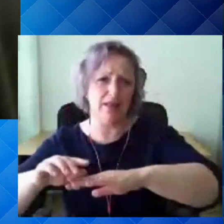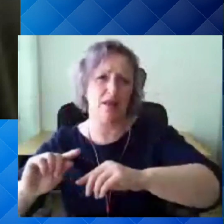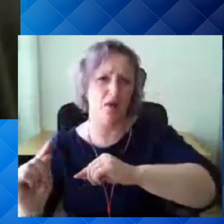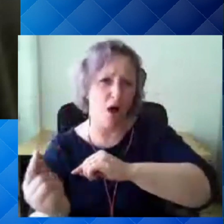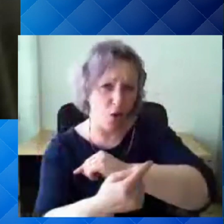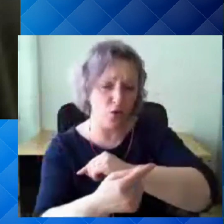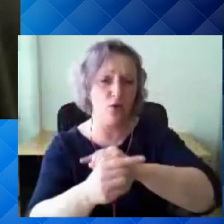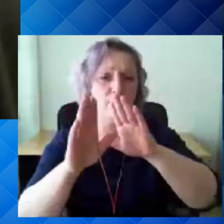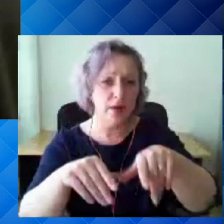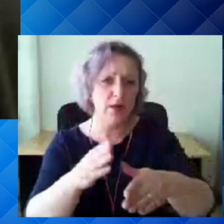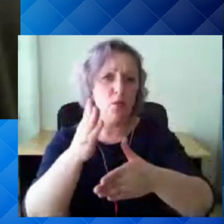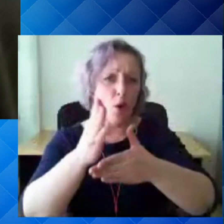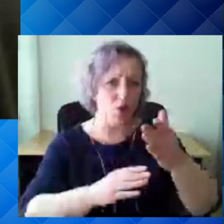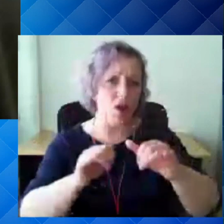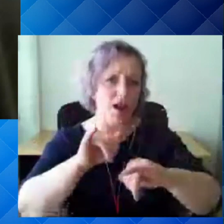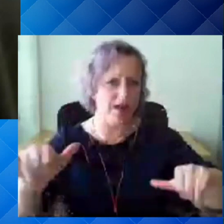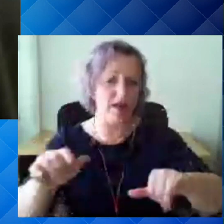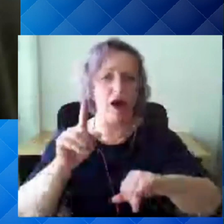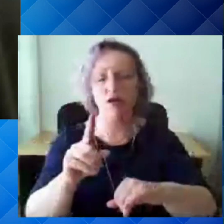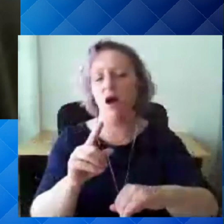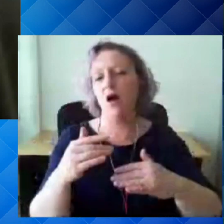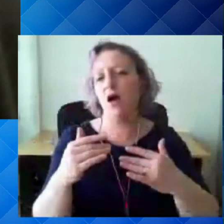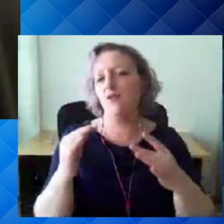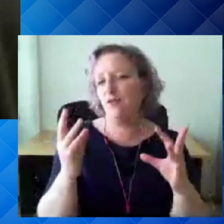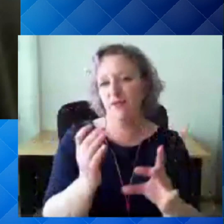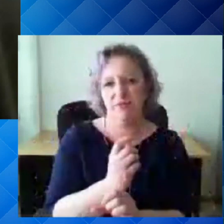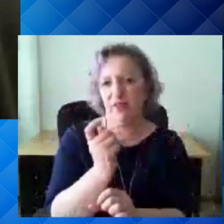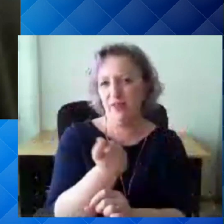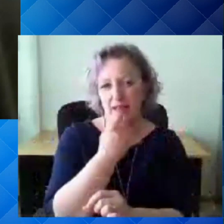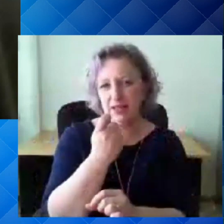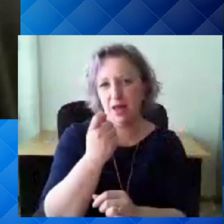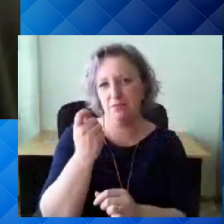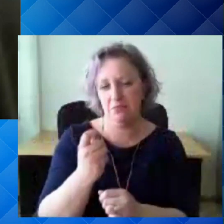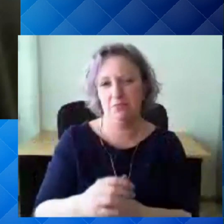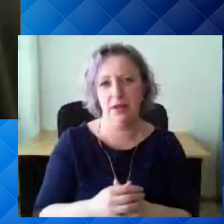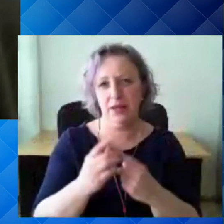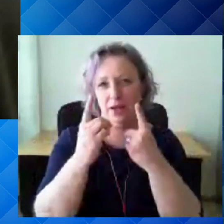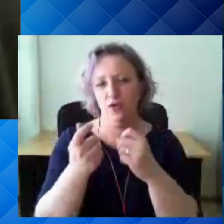võib pinna kaudu levida, aga see osakaal on nüüd oluliselt väiksem kui varasemalt arvati.